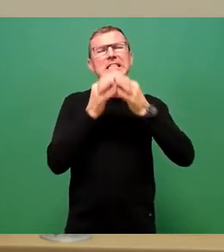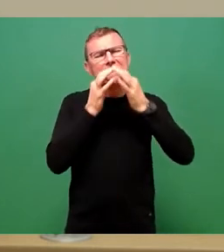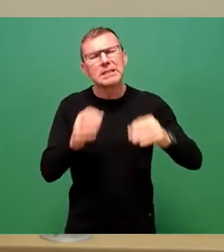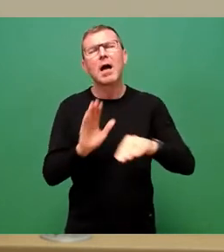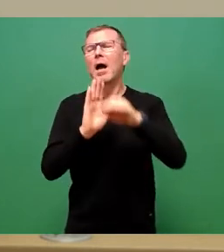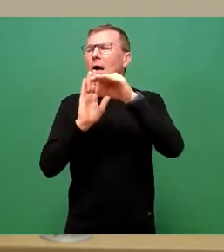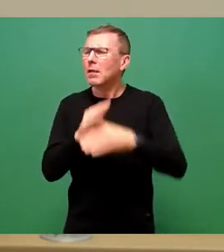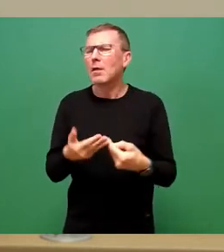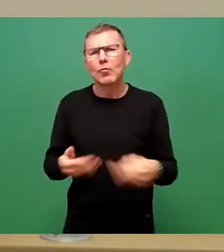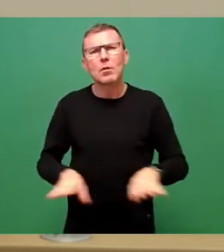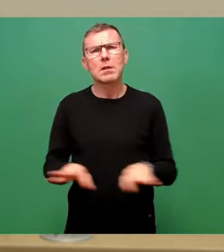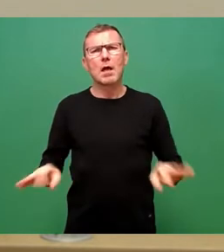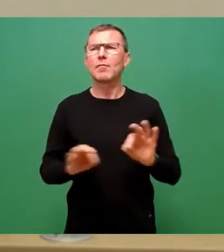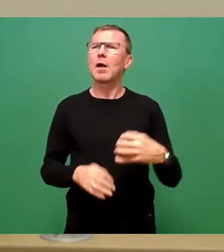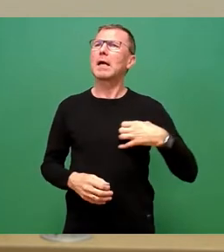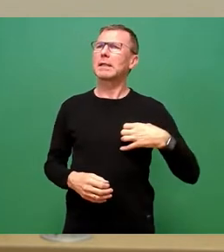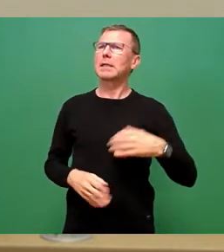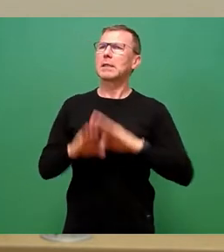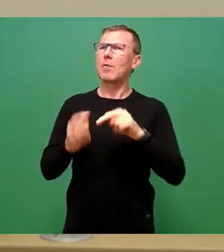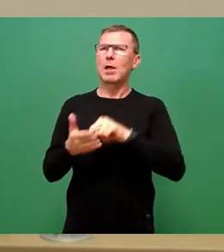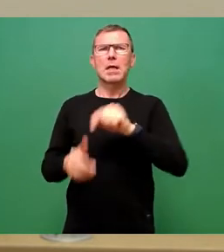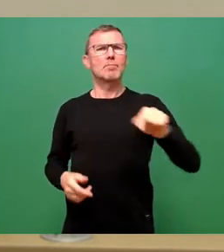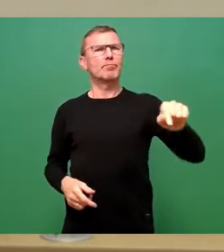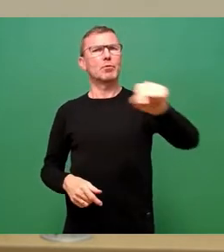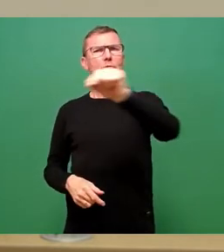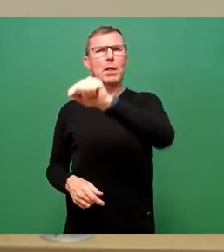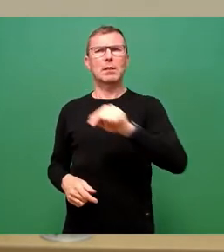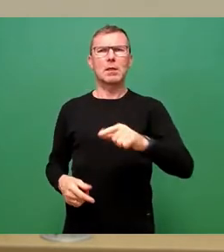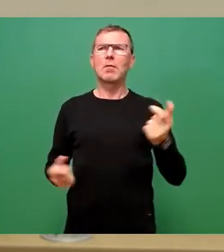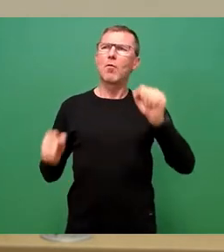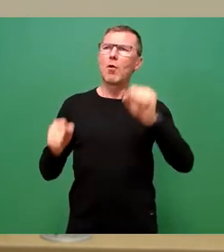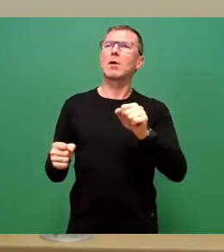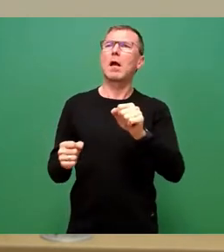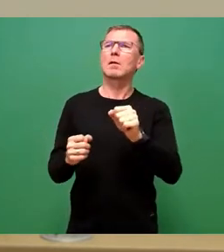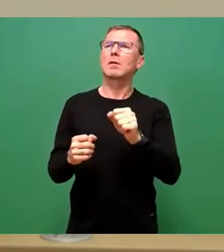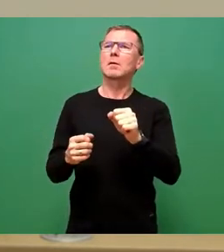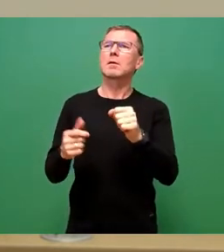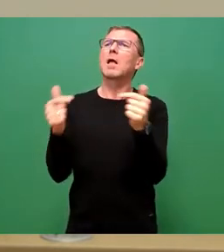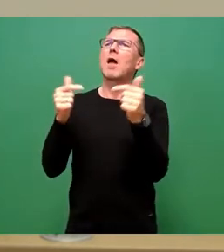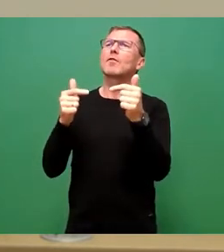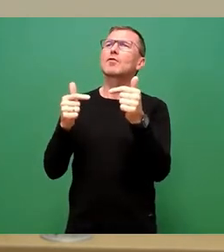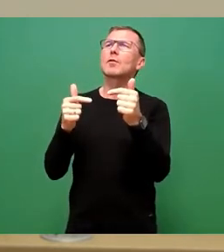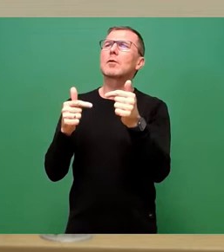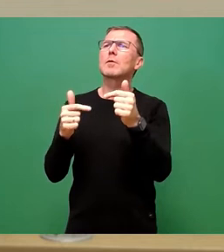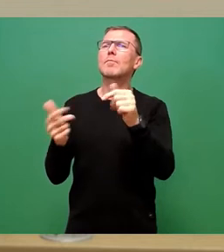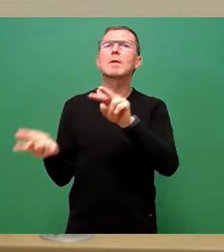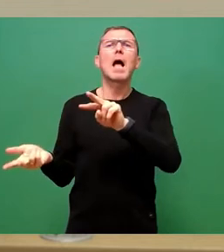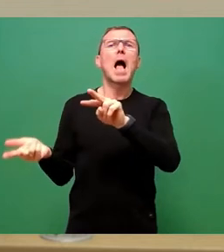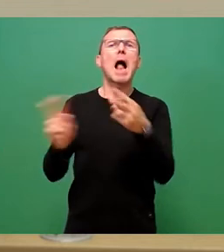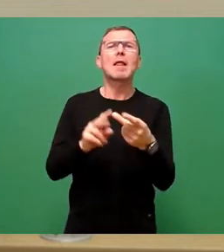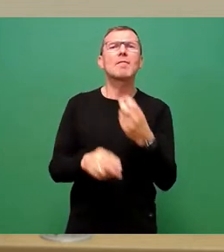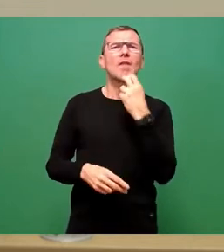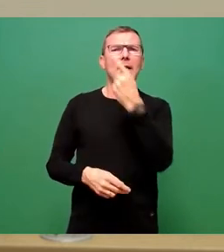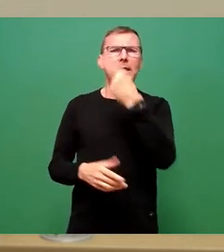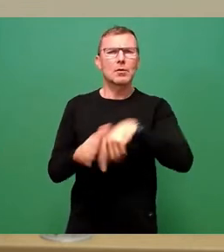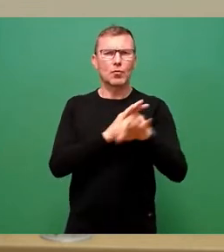geschaffen werden für den Dresdner Gebäudebestand und die Potenziale zur Versorgung mit regenerativen Energien. Ziel ist